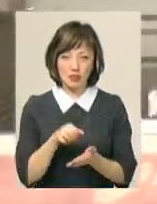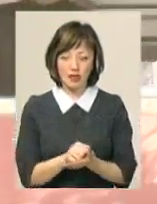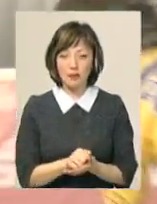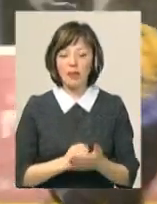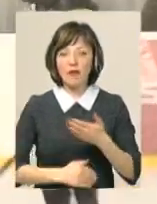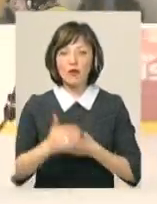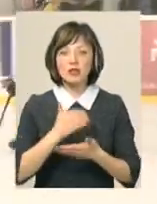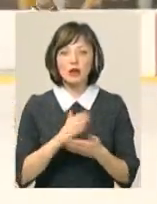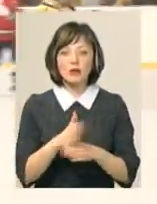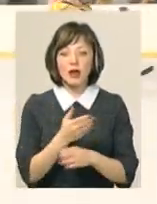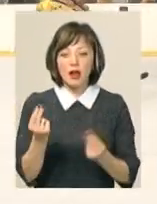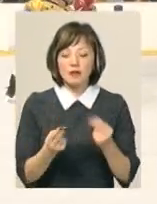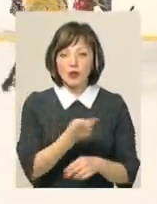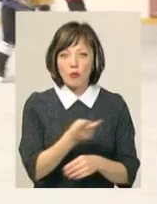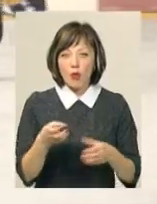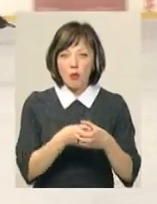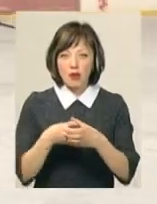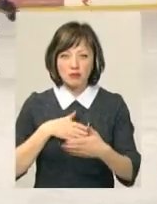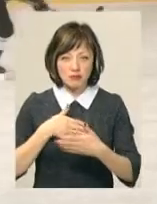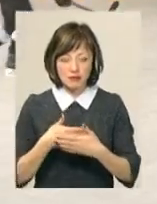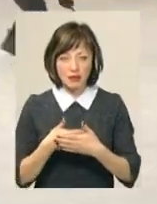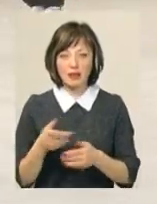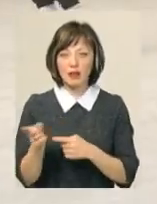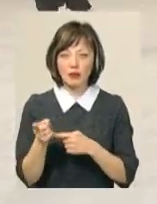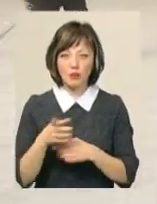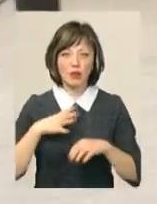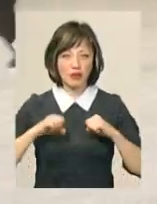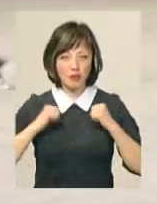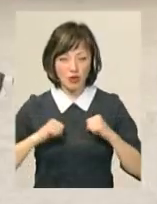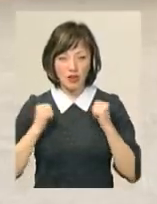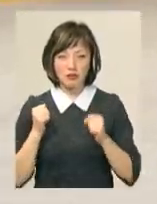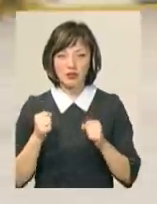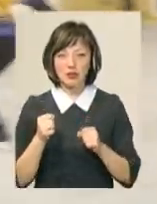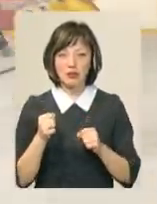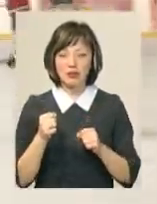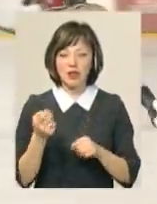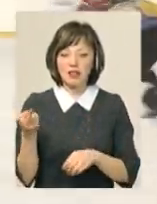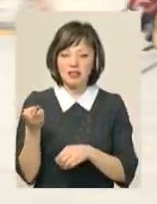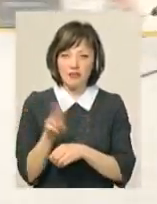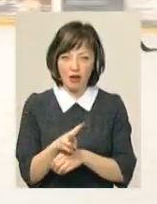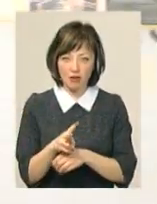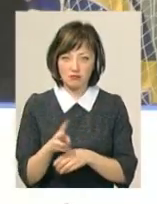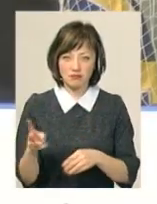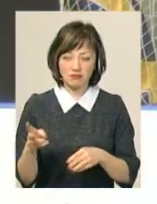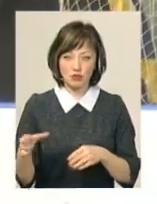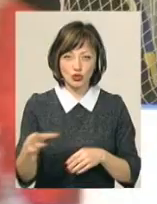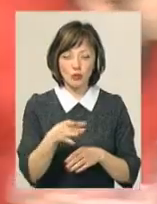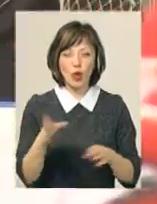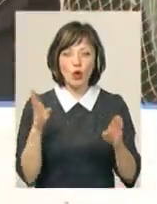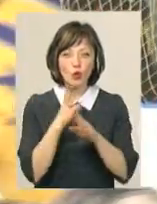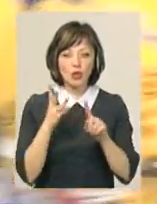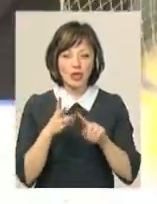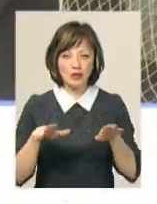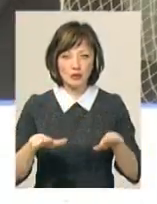останньому періоді гравці обох команд активізувалися, та тернополяни були наполегливіші і закинули прадівцям дві шайби. Долю бронзи Хмельницького